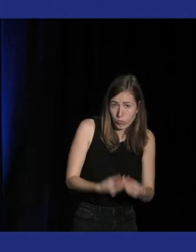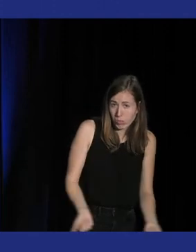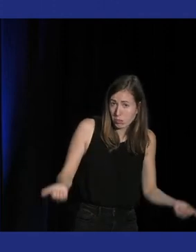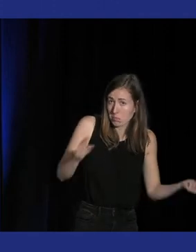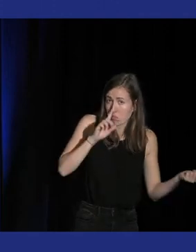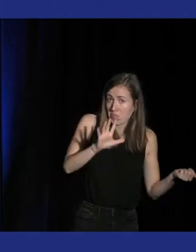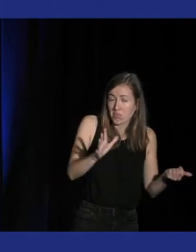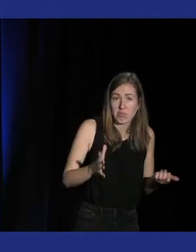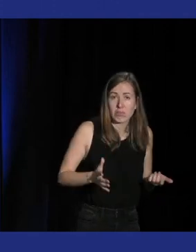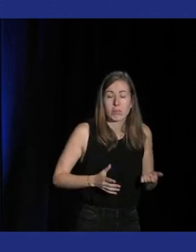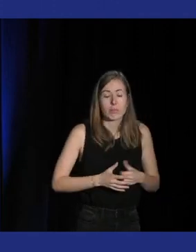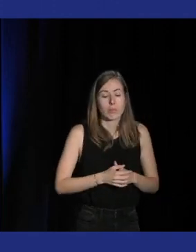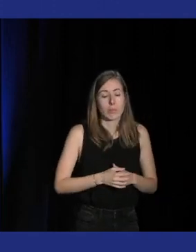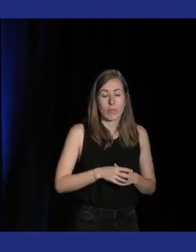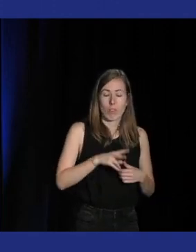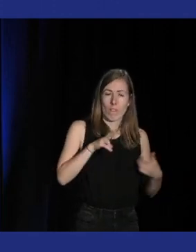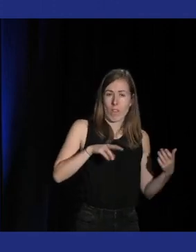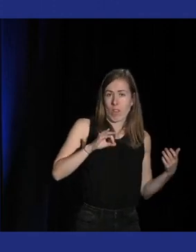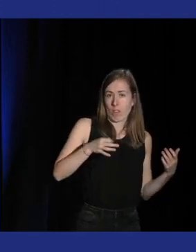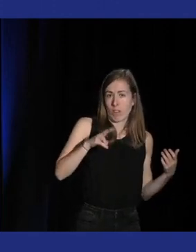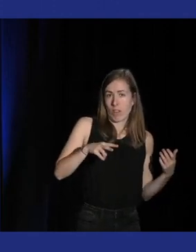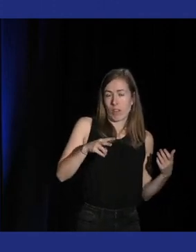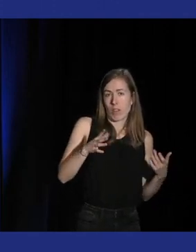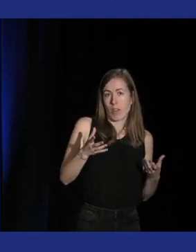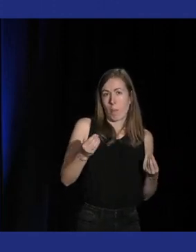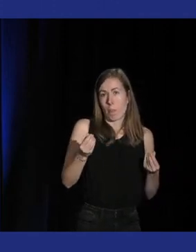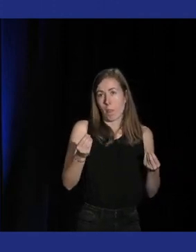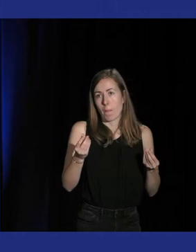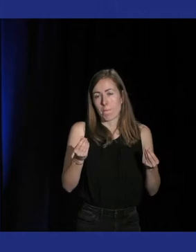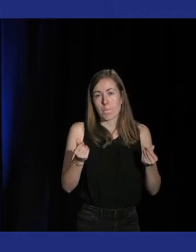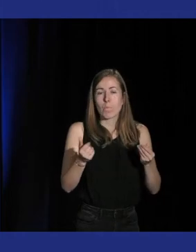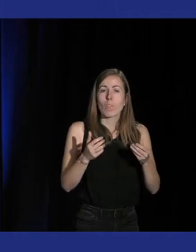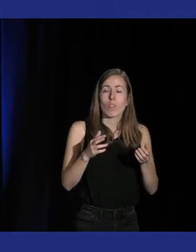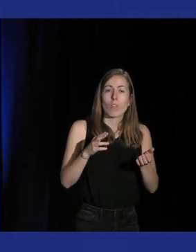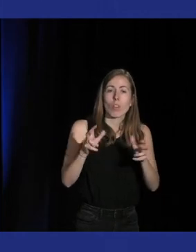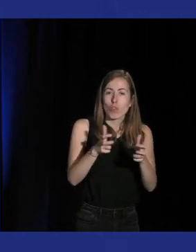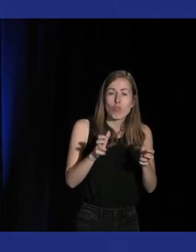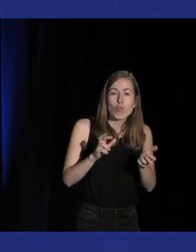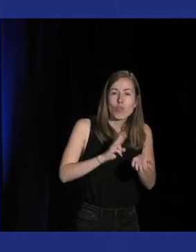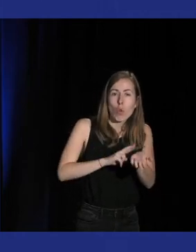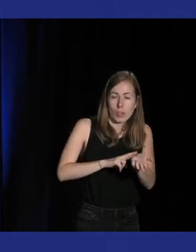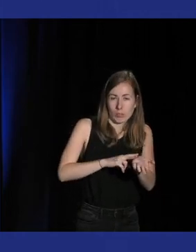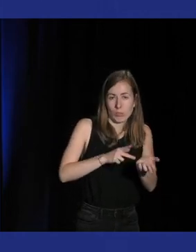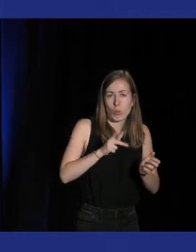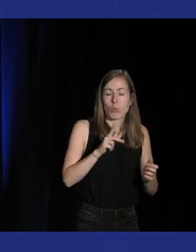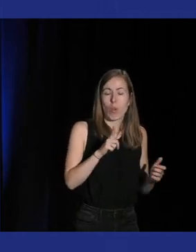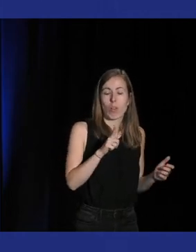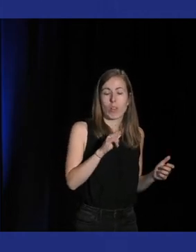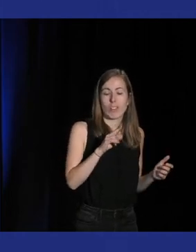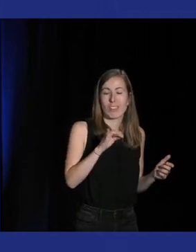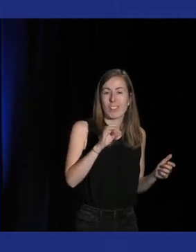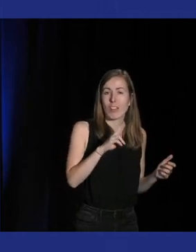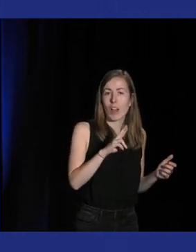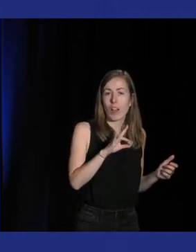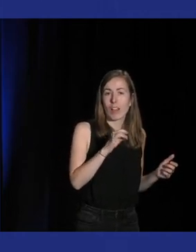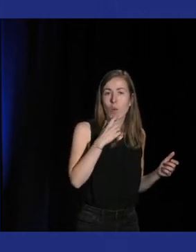il importe tourner dans ce côté phénomène de niche tout le côté hyper mondialisé du jeu de rythme par les guitare-héros lui a plutôt tendance à disparaître parce qu'on ne